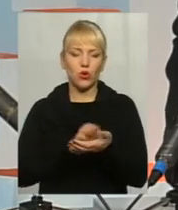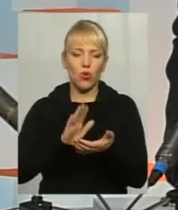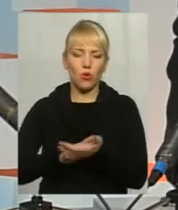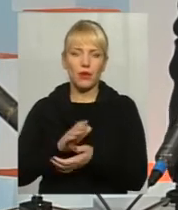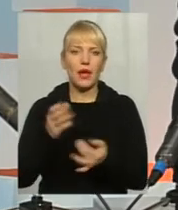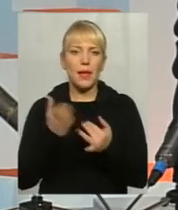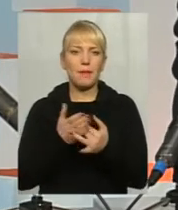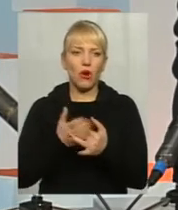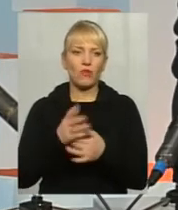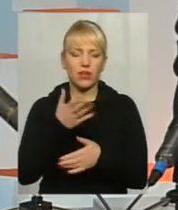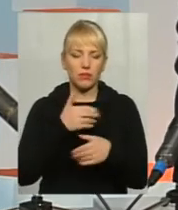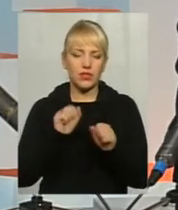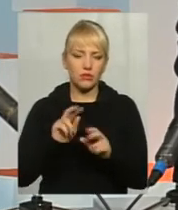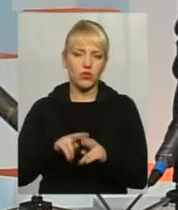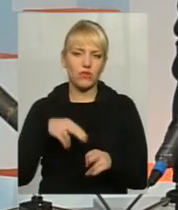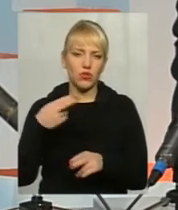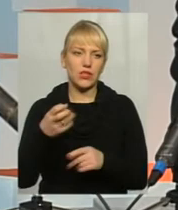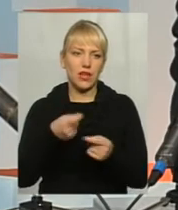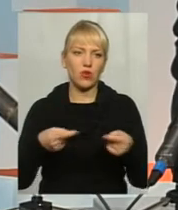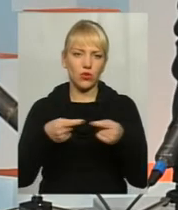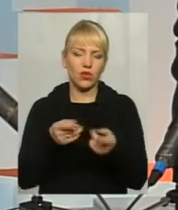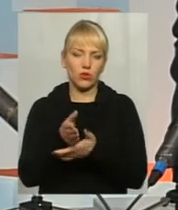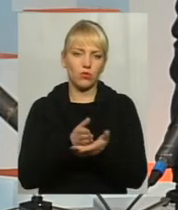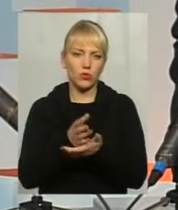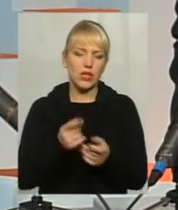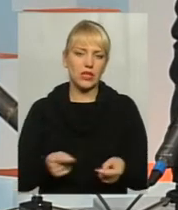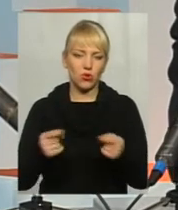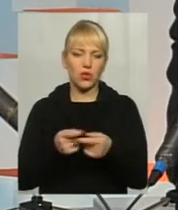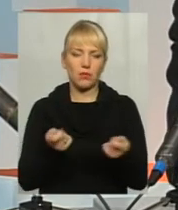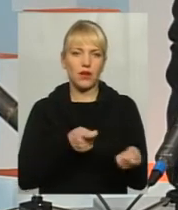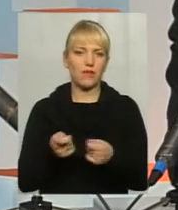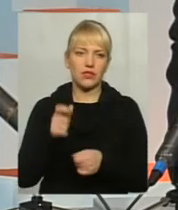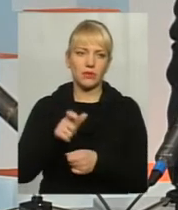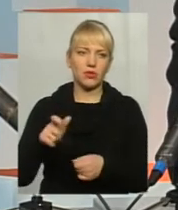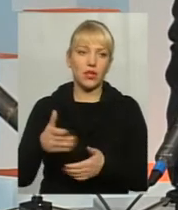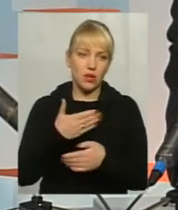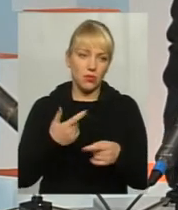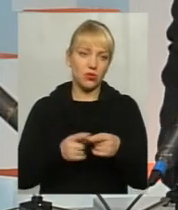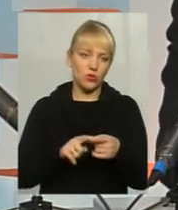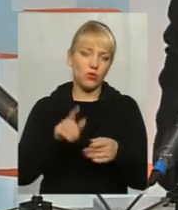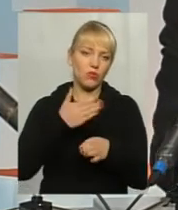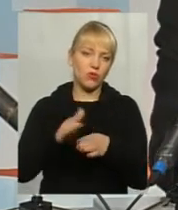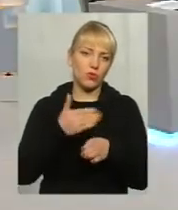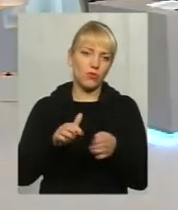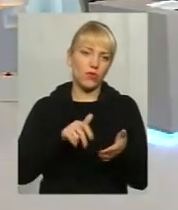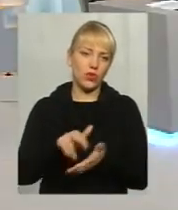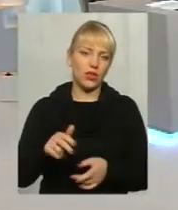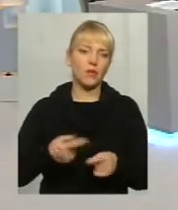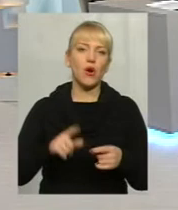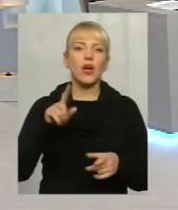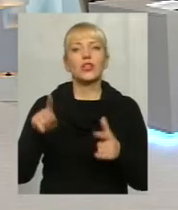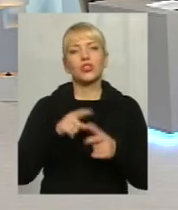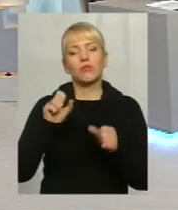зможемо відшкодовувати за конкретну послугу, за конкретних перевезених пасажирів. Ми до цього йдемо поступово. Чи можливо те, що